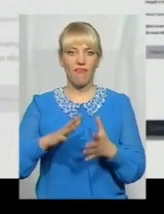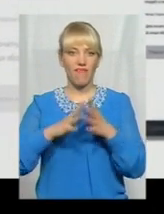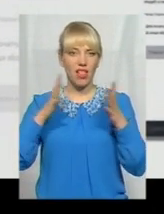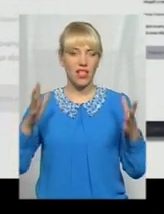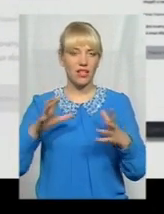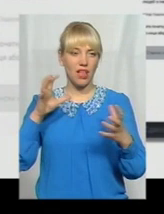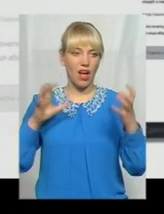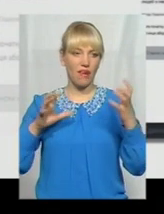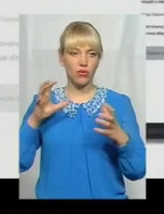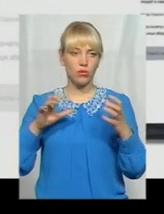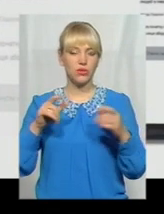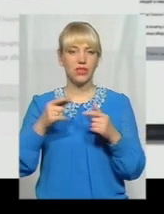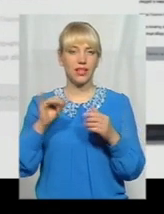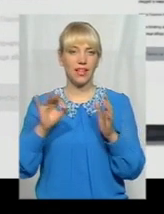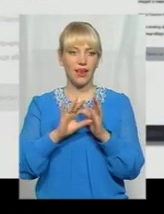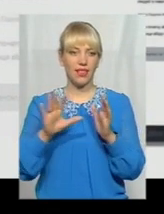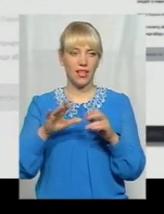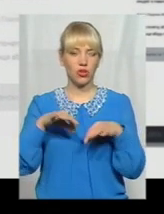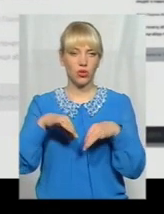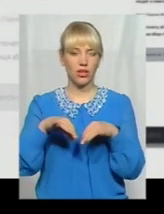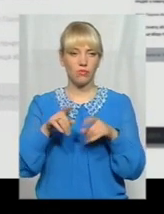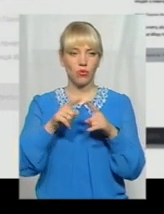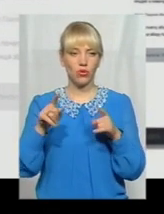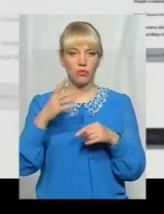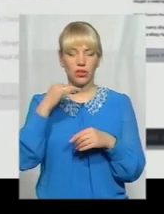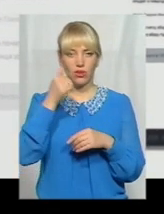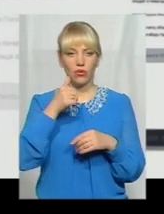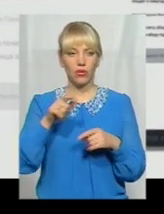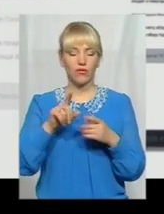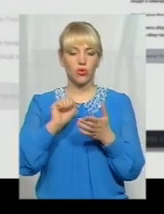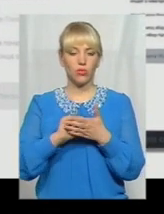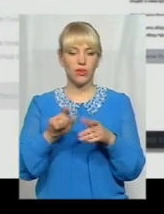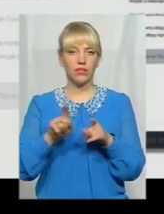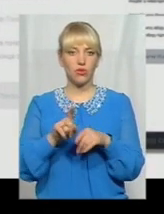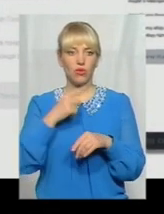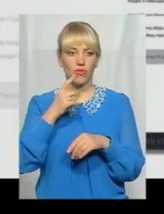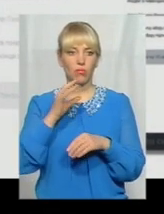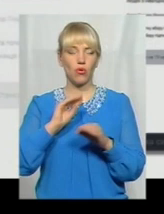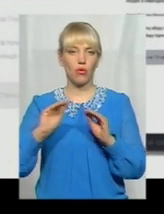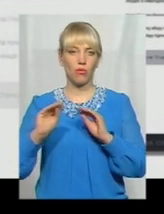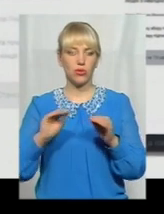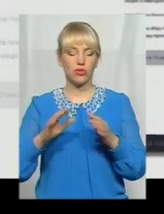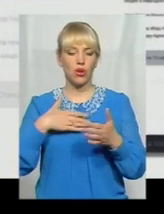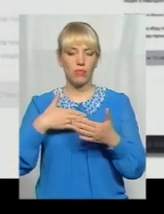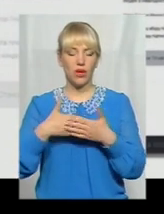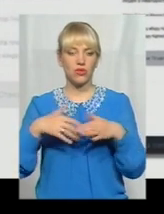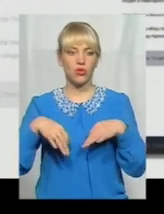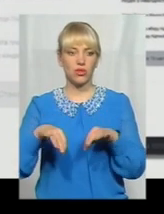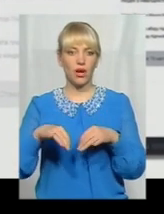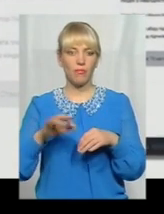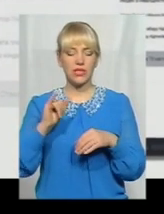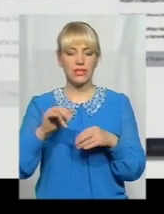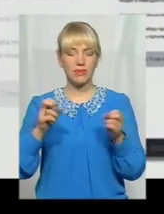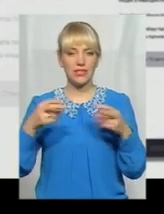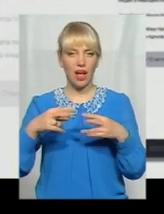електротранспорт протягом п'яти років. У документі також йдеться про облаштування громадського транспорту у Хмельницькому пандусами та